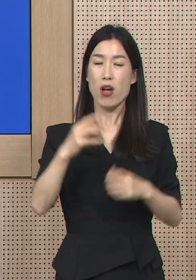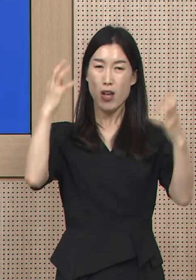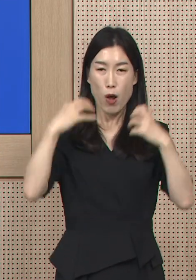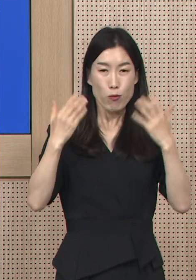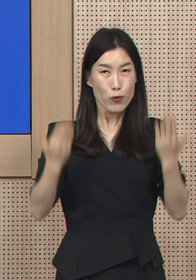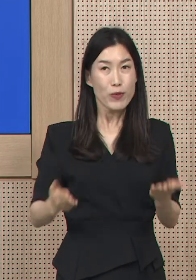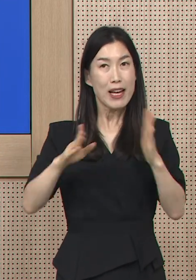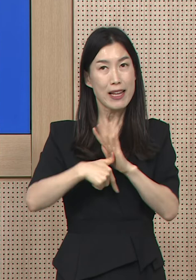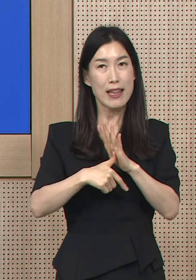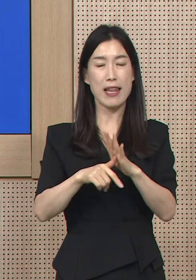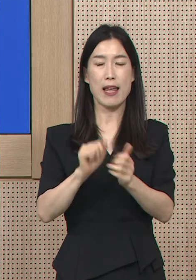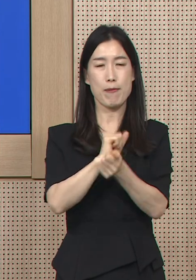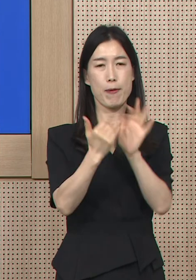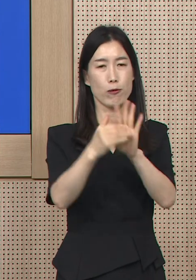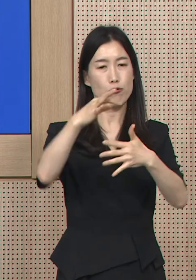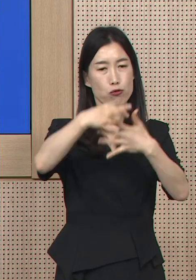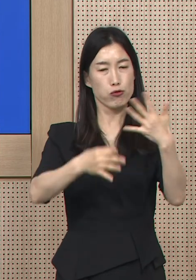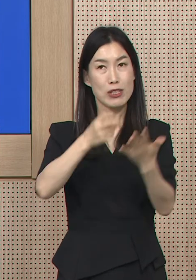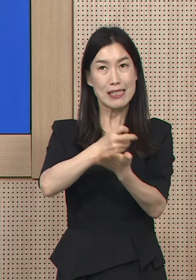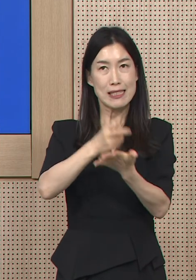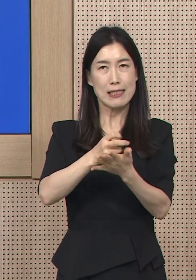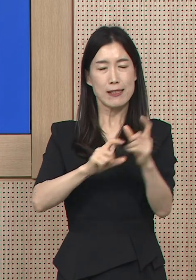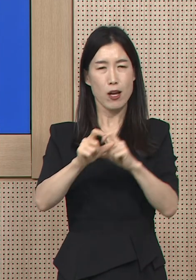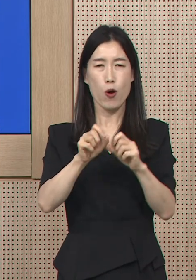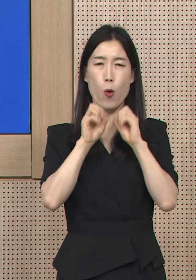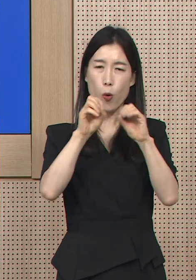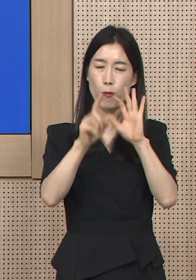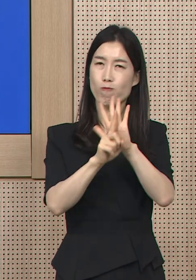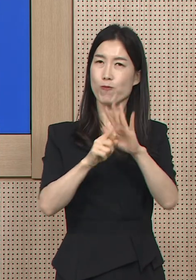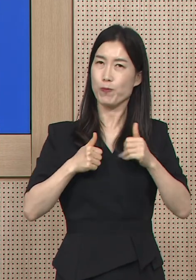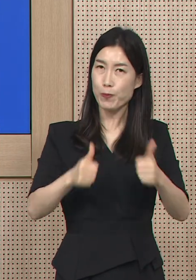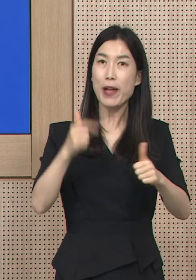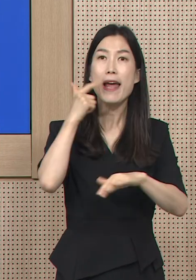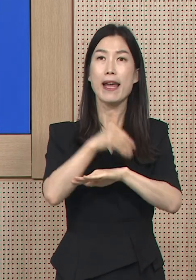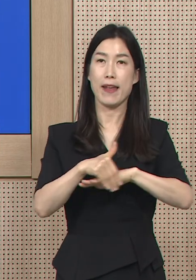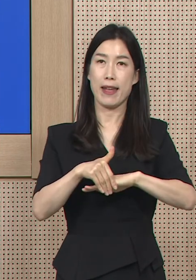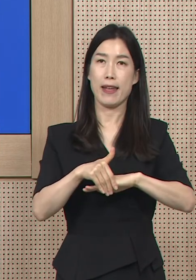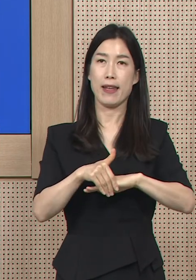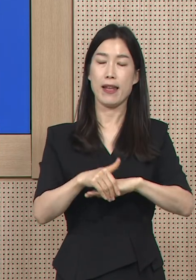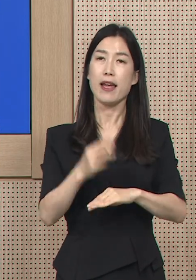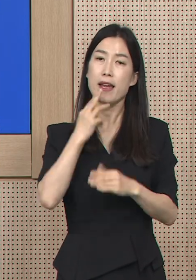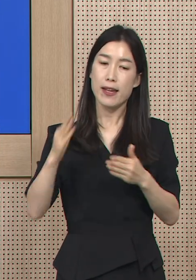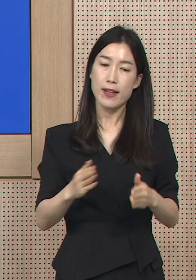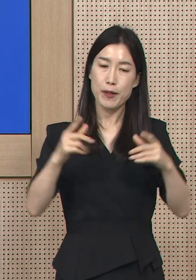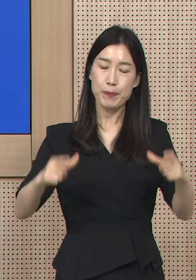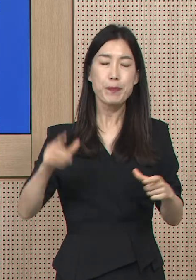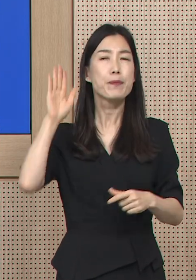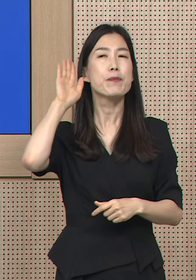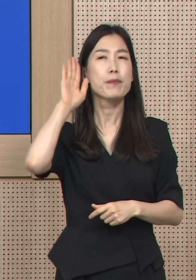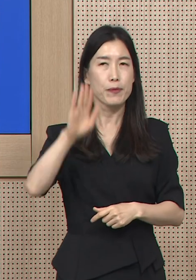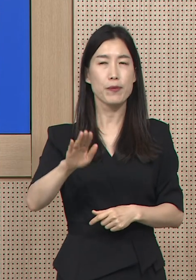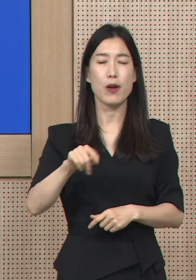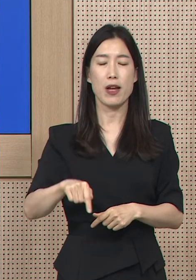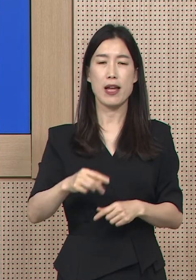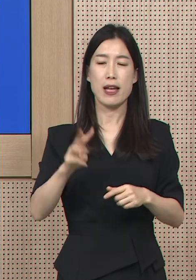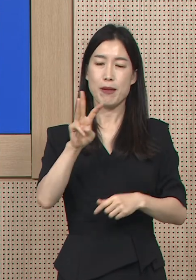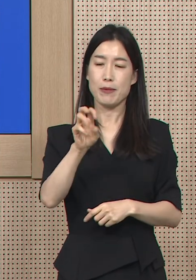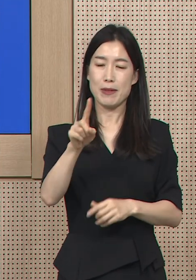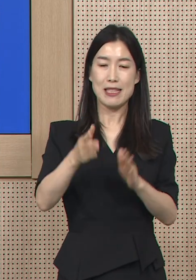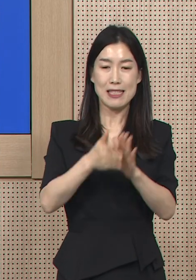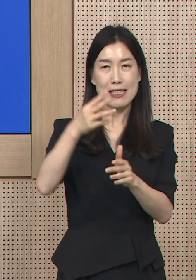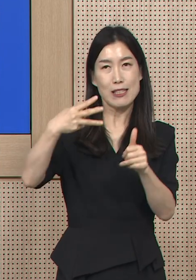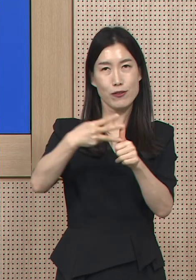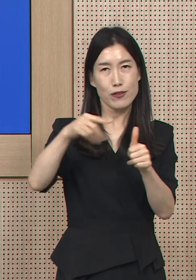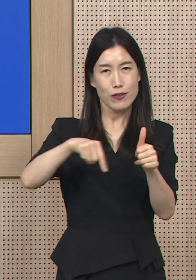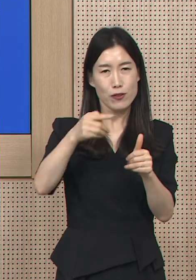SNS 등을 통해 적극적으로 홍보할 예정입니다. 앞으로도 계속해서 경기도는 31개 시군과 함께 코로나19 극복과 도민